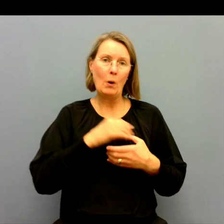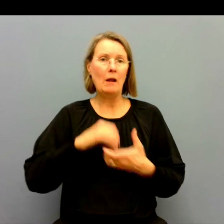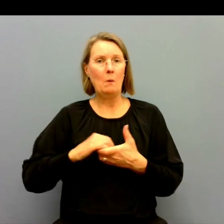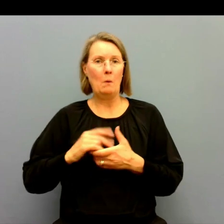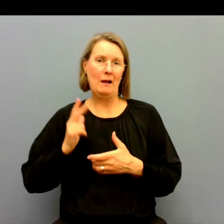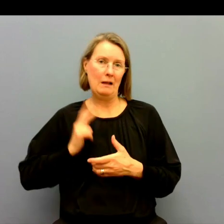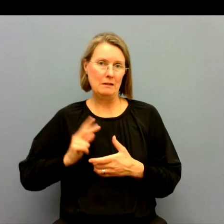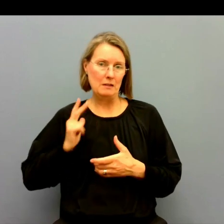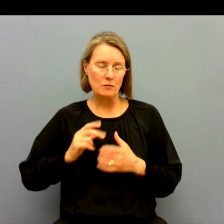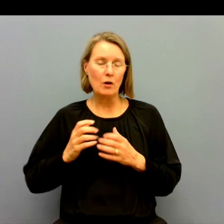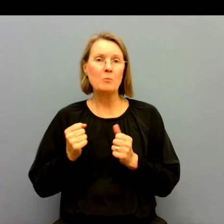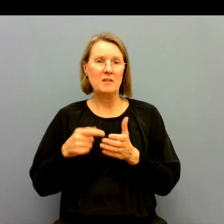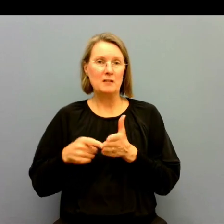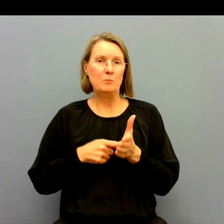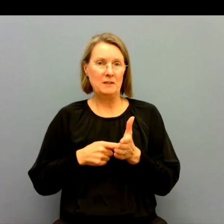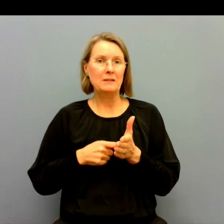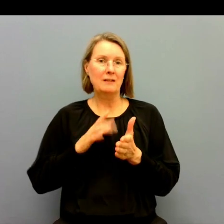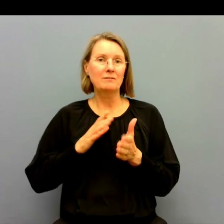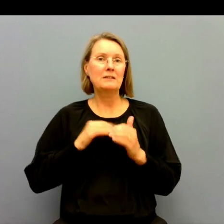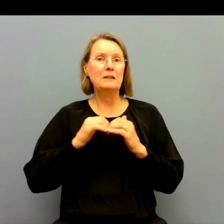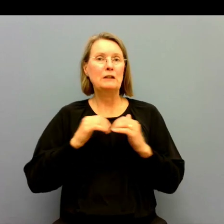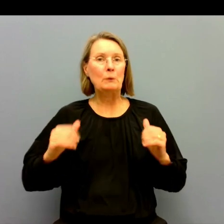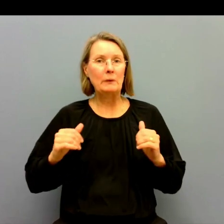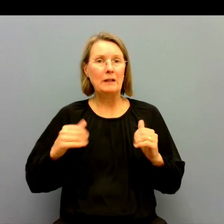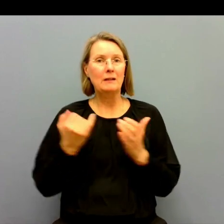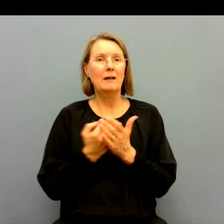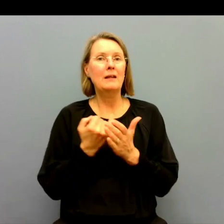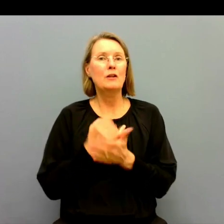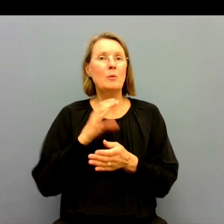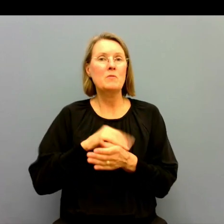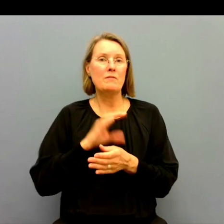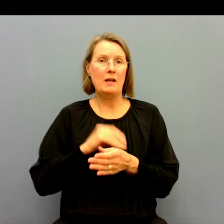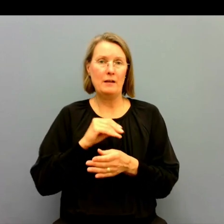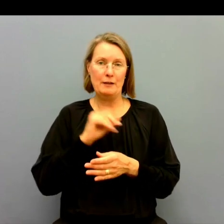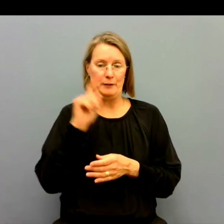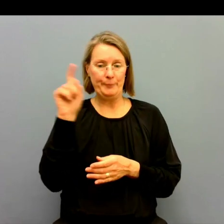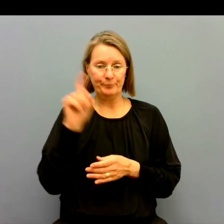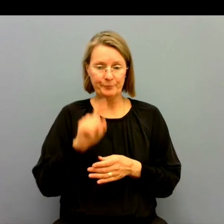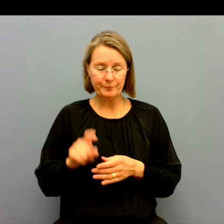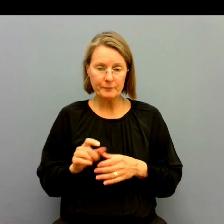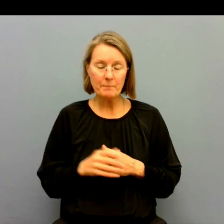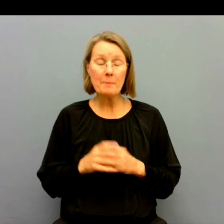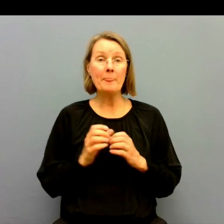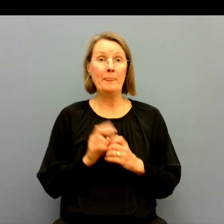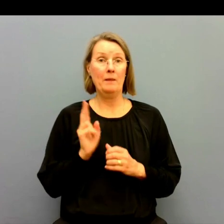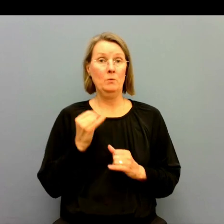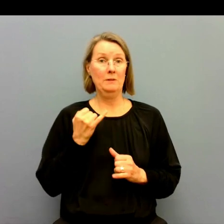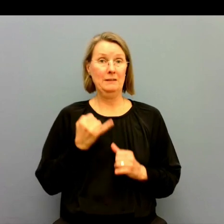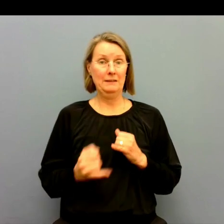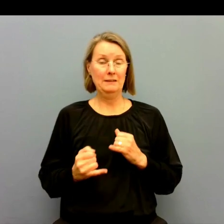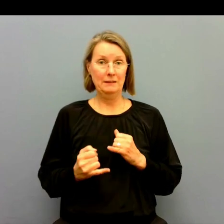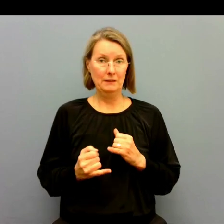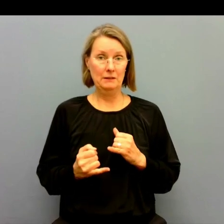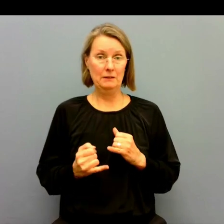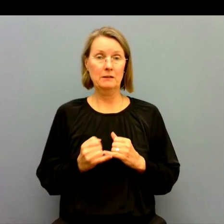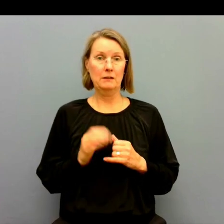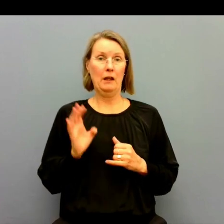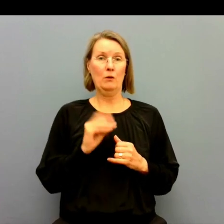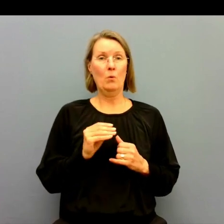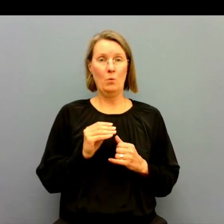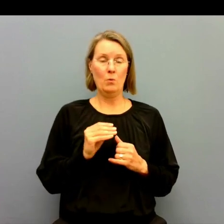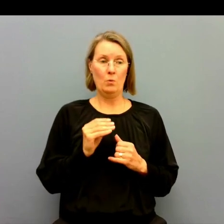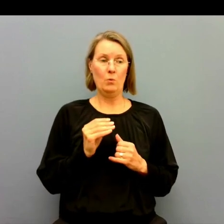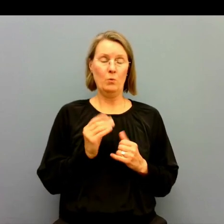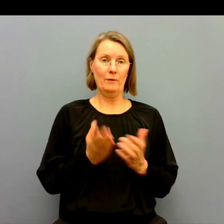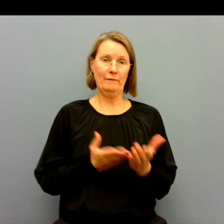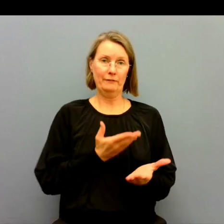roller och ansvar och framförallt så finns de här skillnaderna i landet som vi har sett. Men nu senast som det